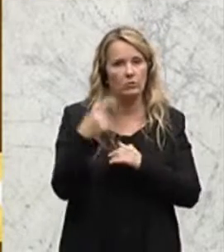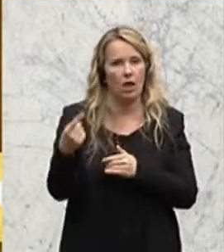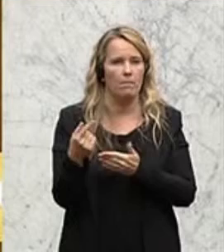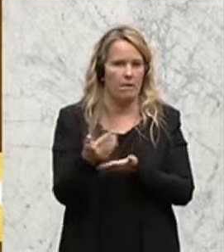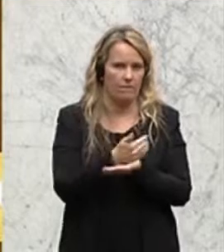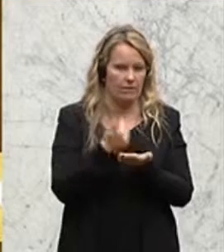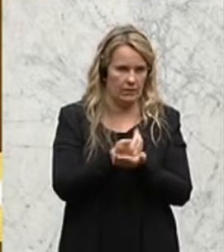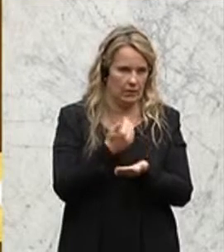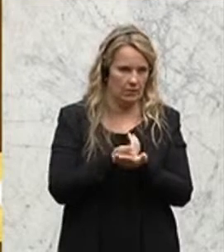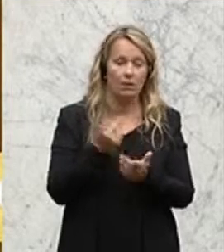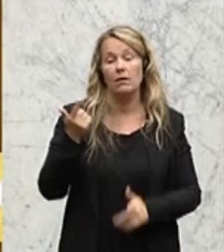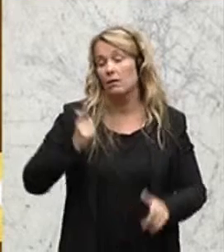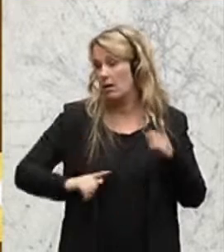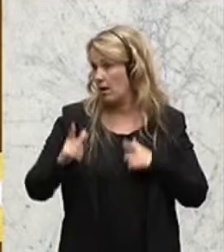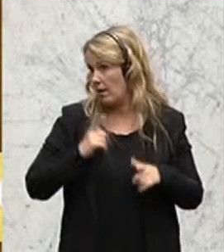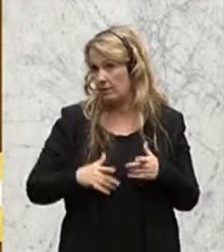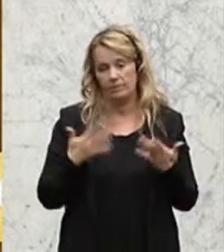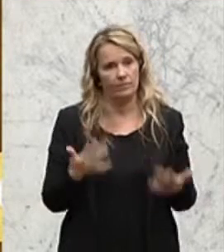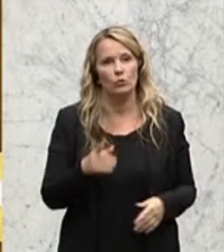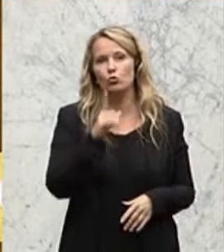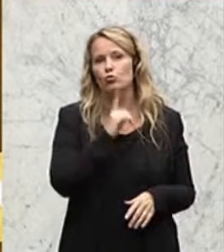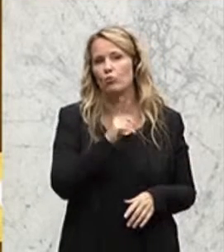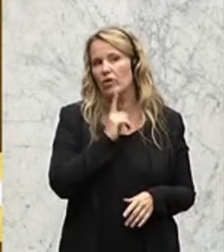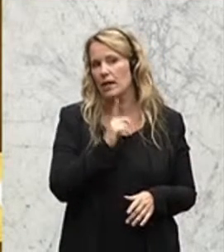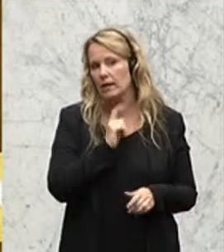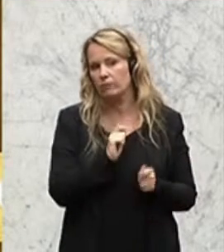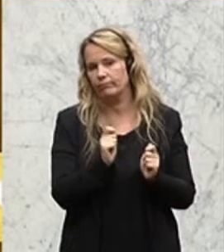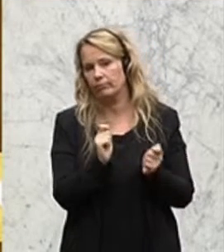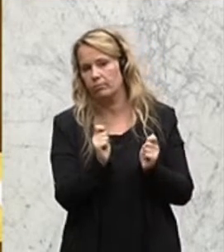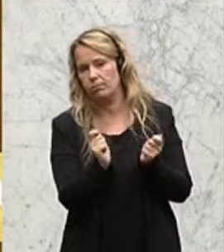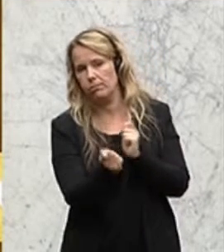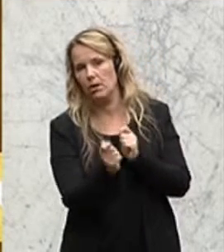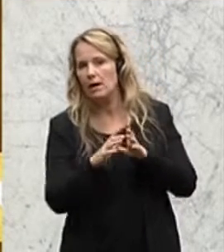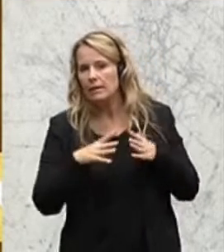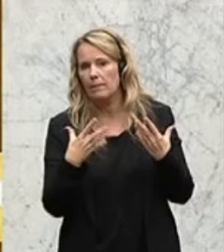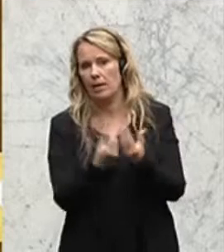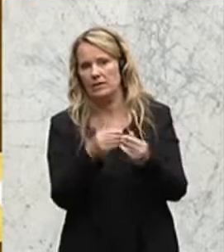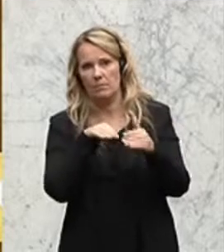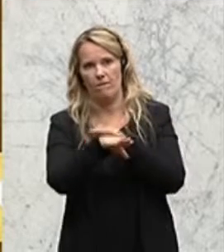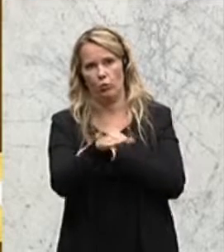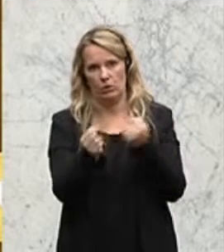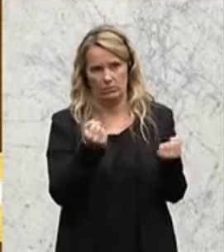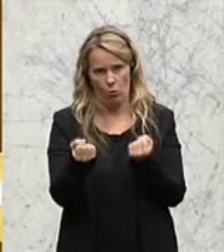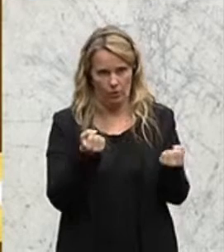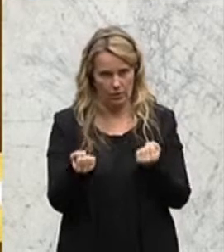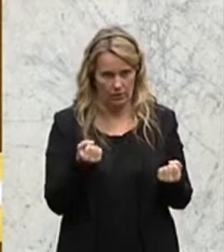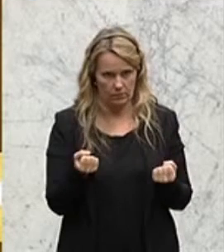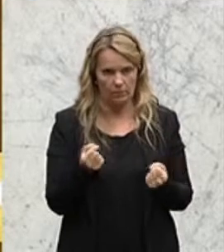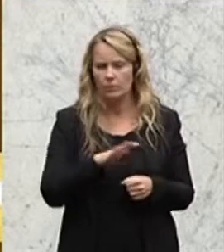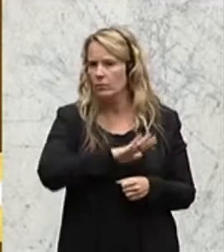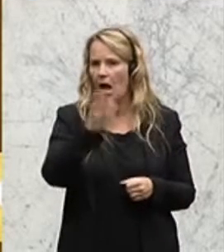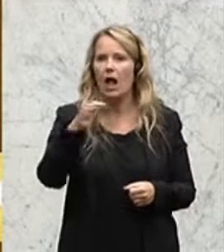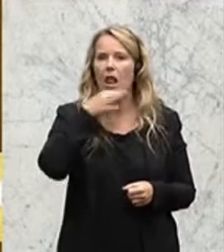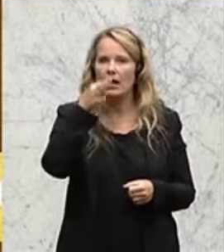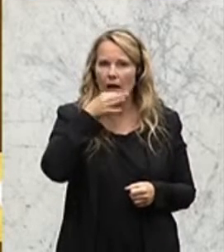Leider gibt es derzeit viel zu wenig Bewegung in der gemeinsamen Flüchtlingspolitik. Alle